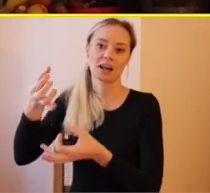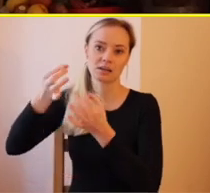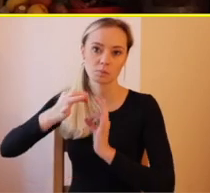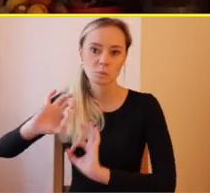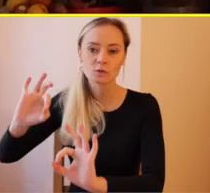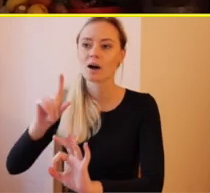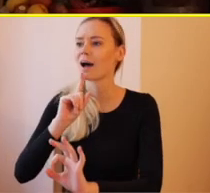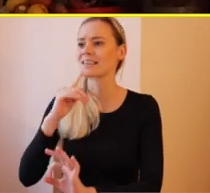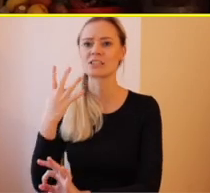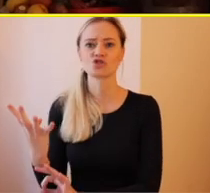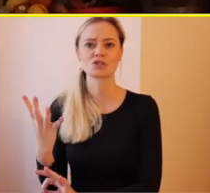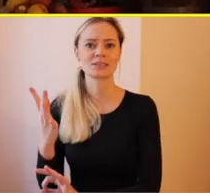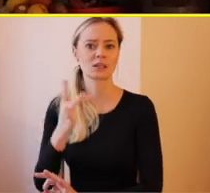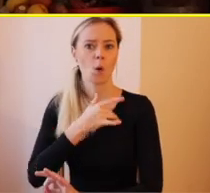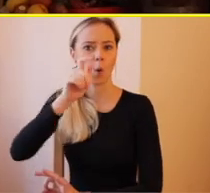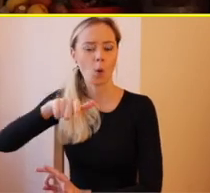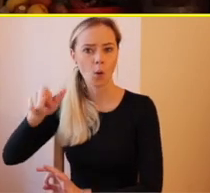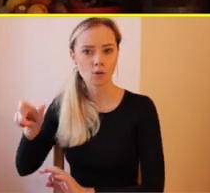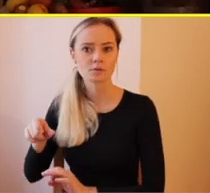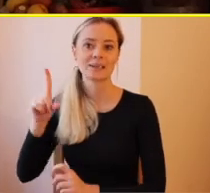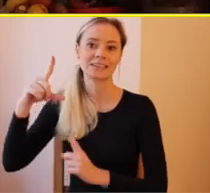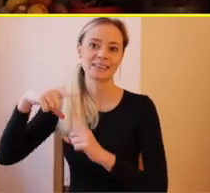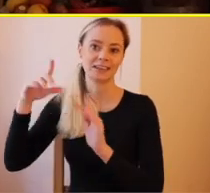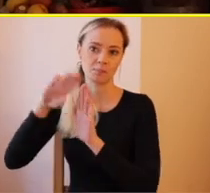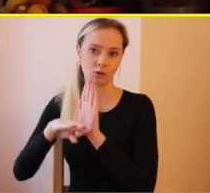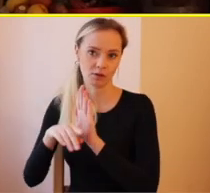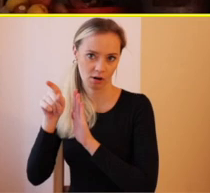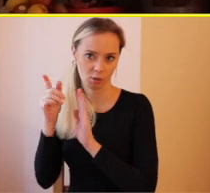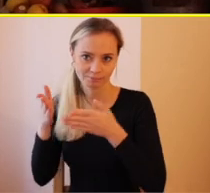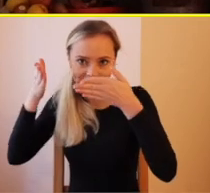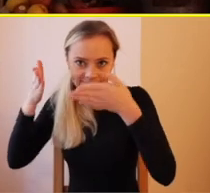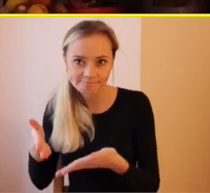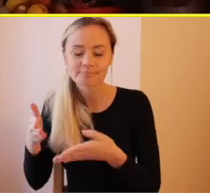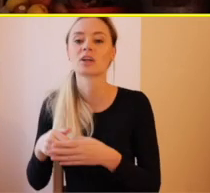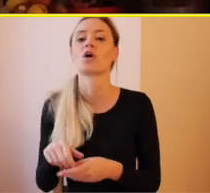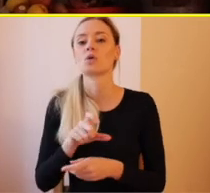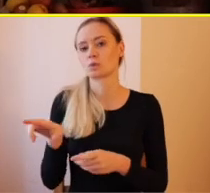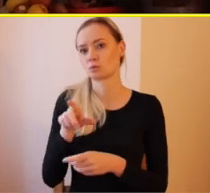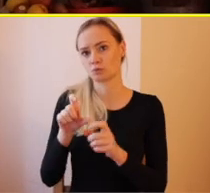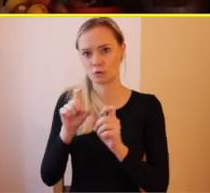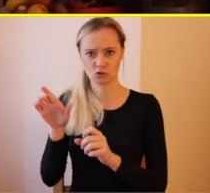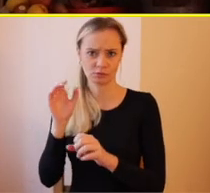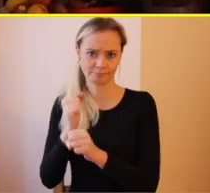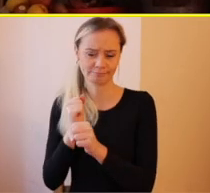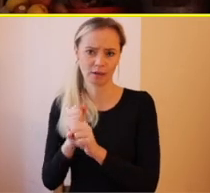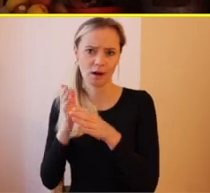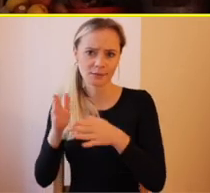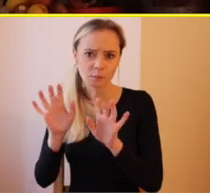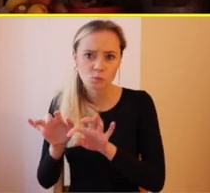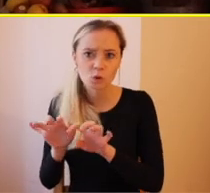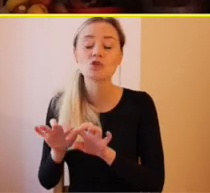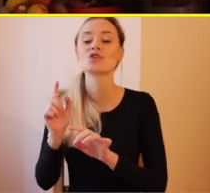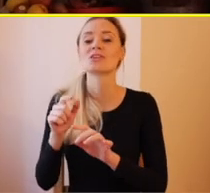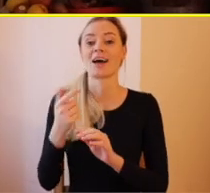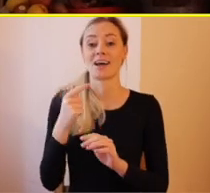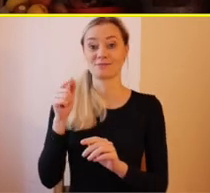40 IT programmers, čiže vlastne oni všetci robili s počítačmi. Vlastne tak sme